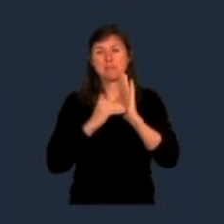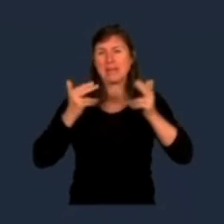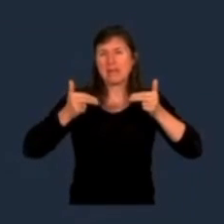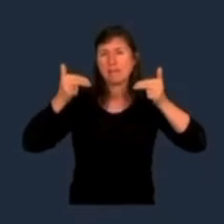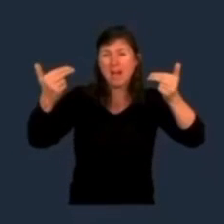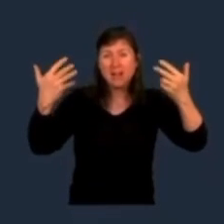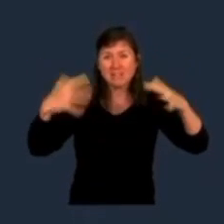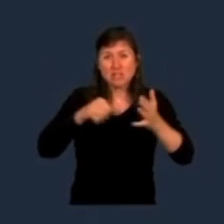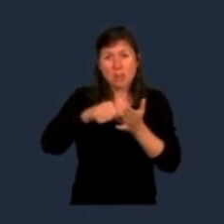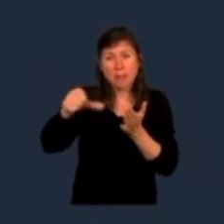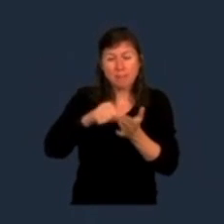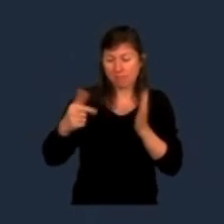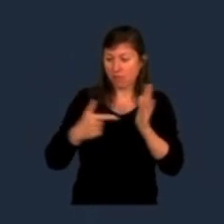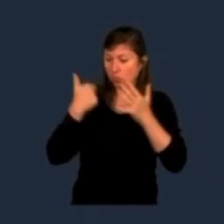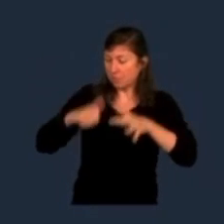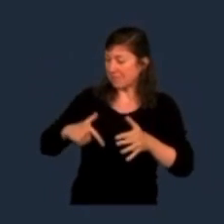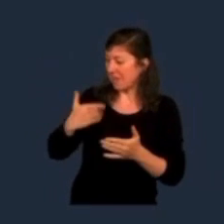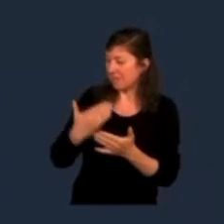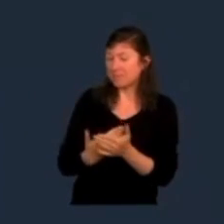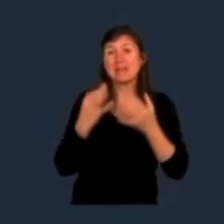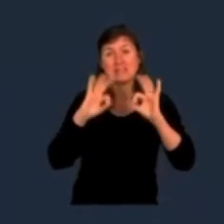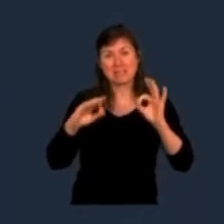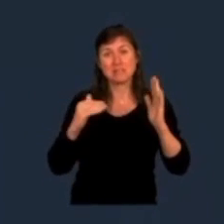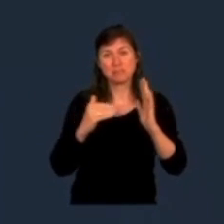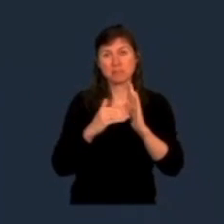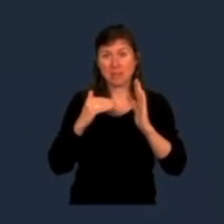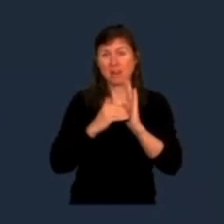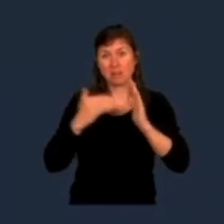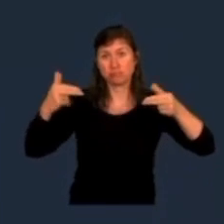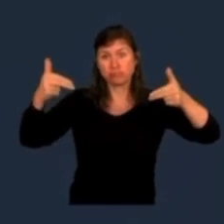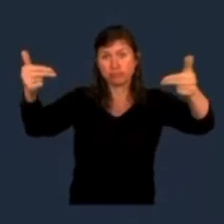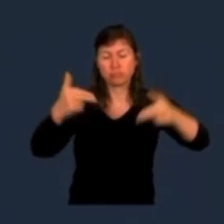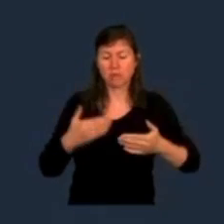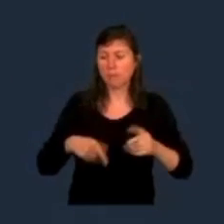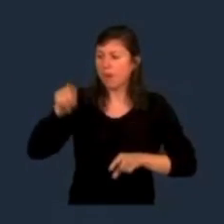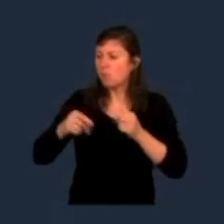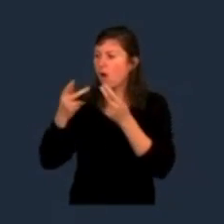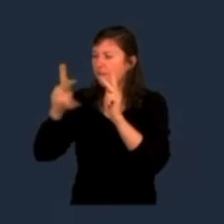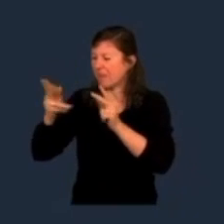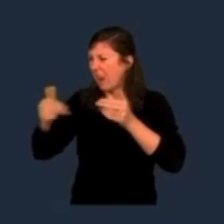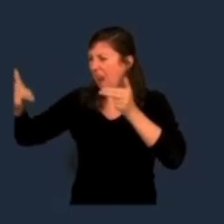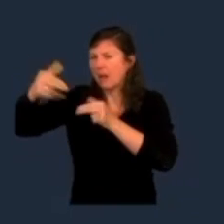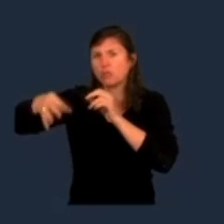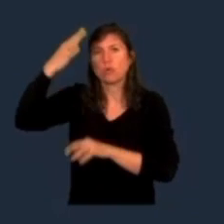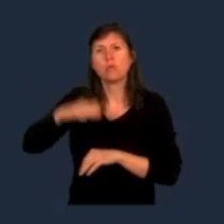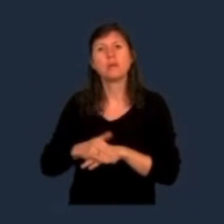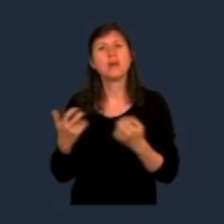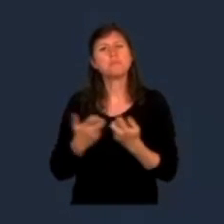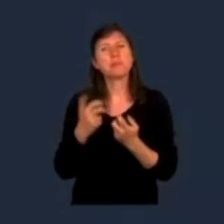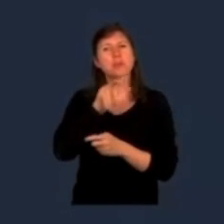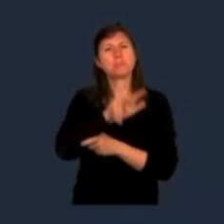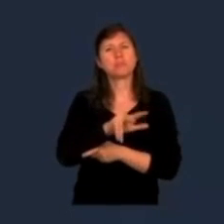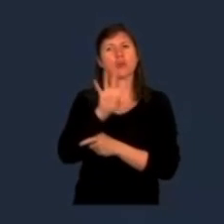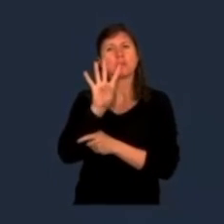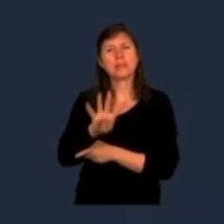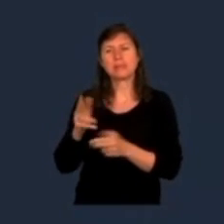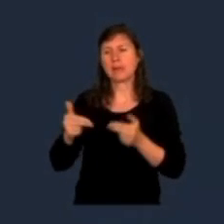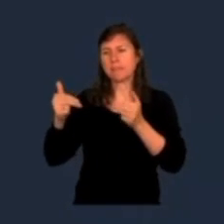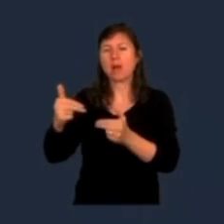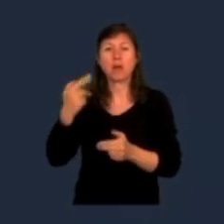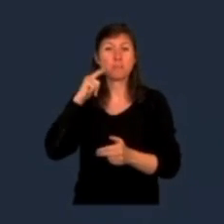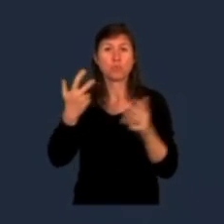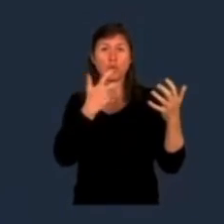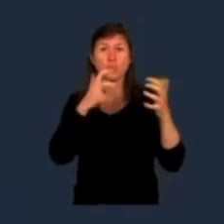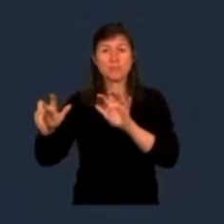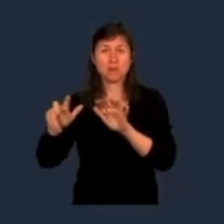notre collectivité depuis 2016, avec souvent une surdotation dans certaines communes, comme par exemple 34 caméras pour 800 habitants dans la commune de